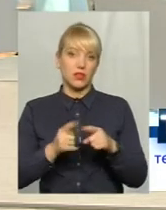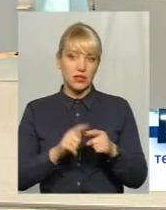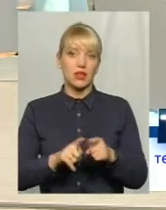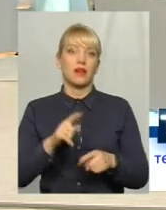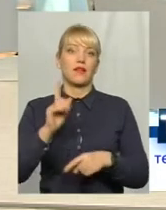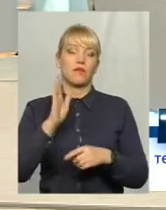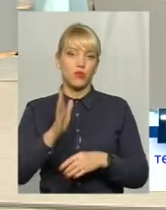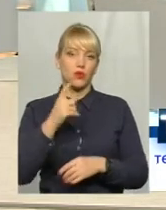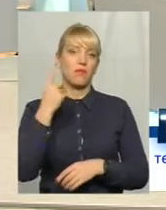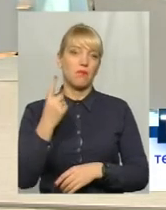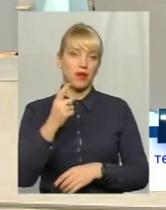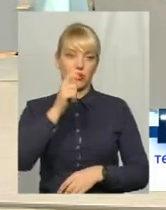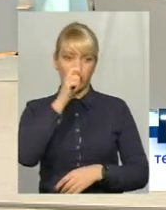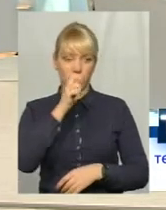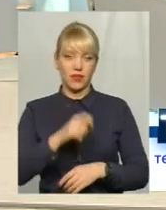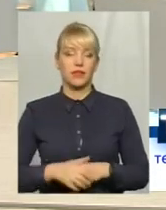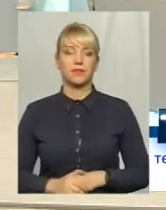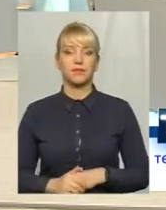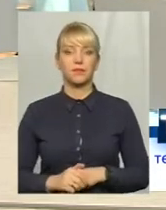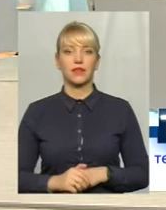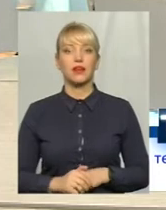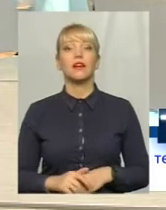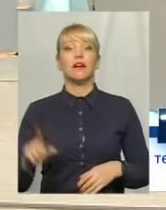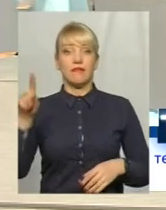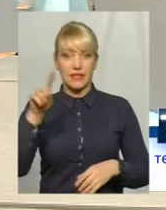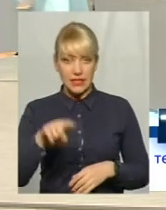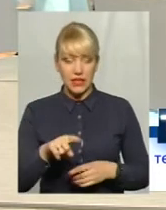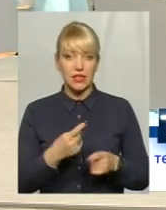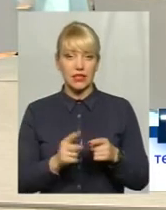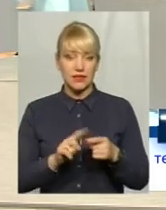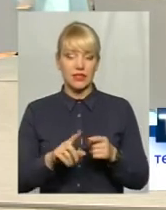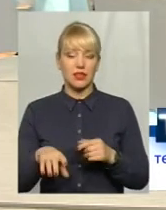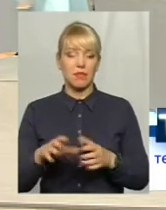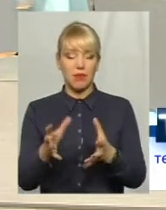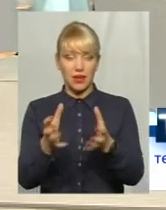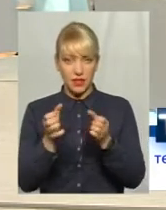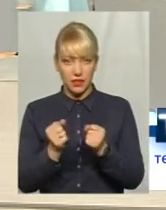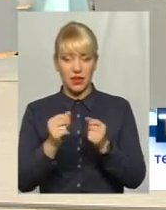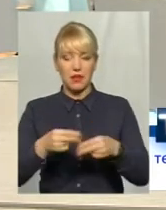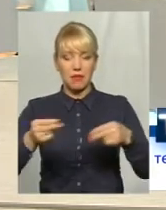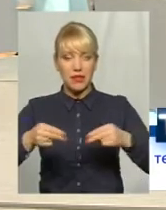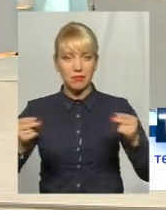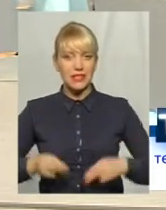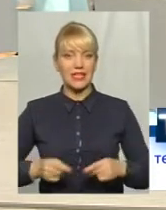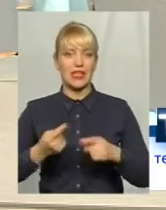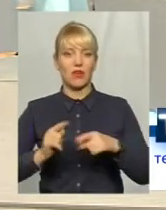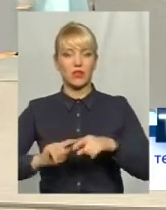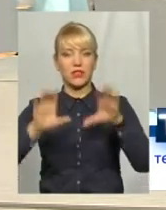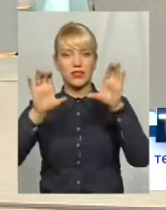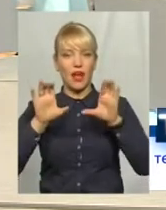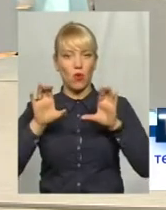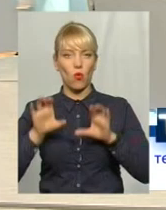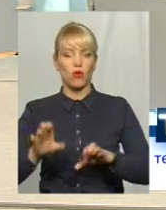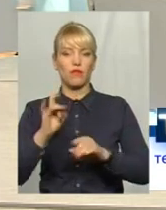Але вже багато термінів було, все ж таки з квітня. Все таки з прийняттям і підписанням оцих законів про